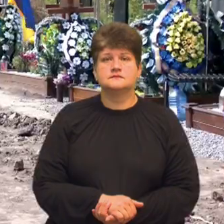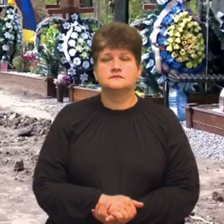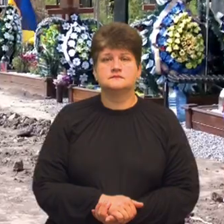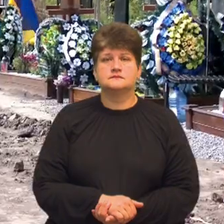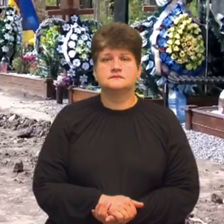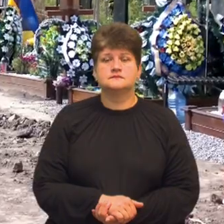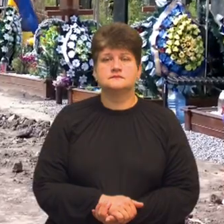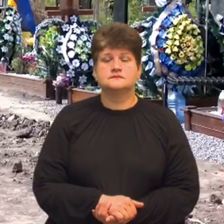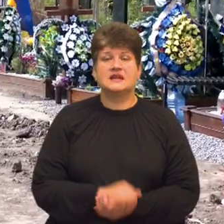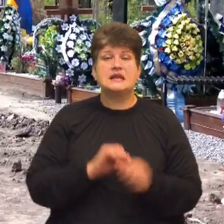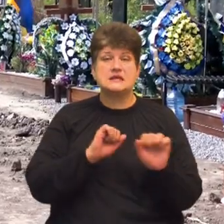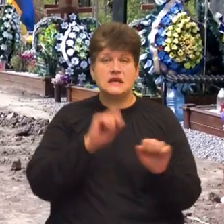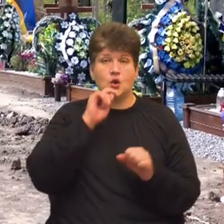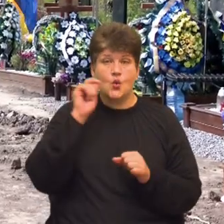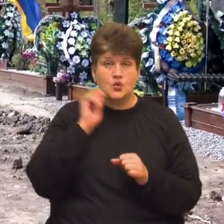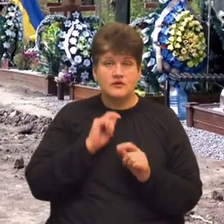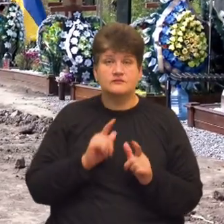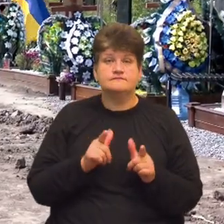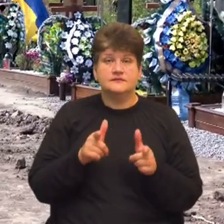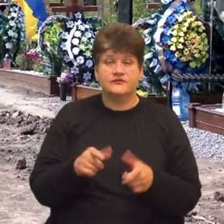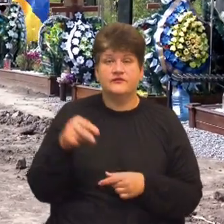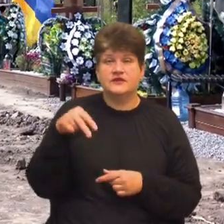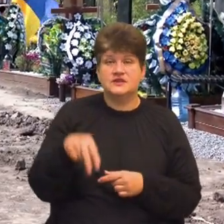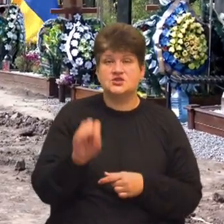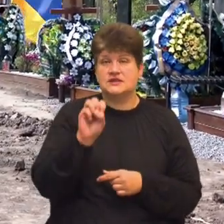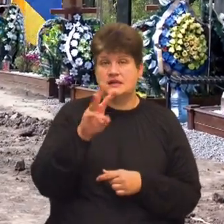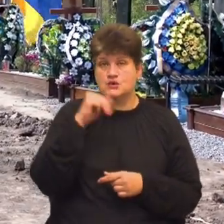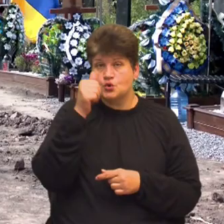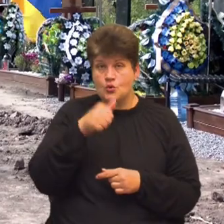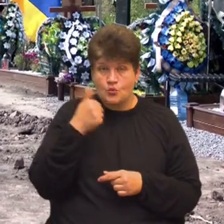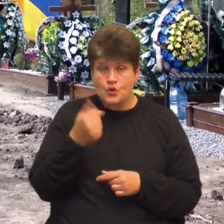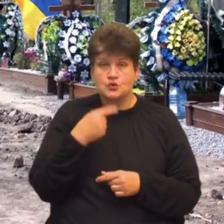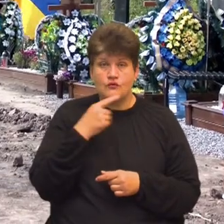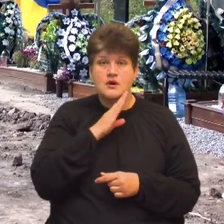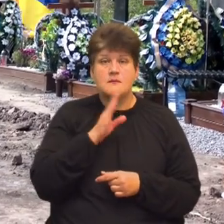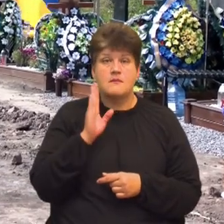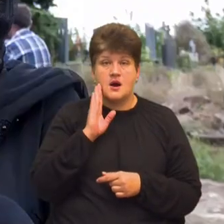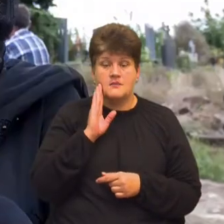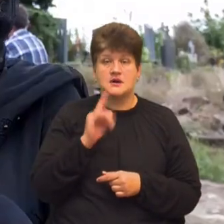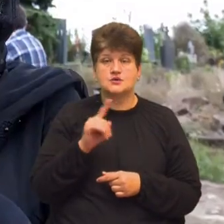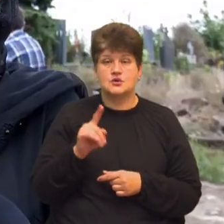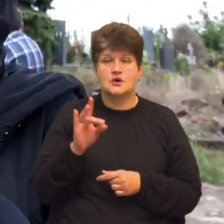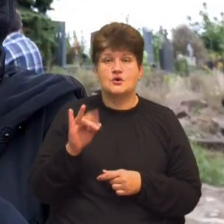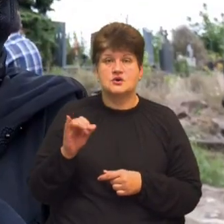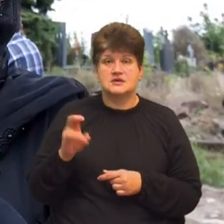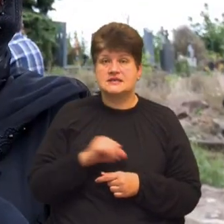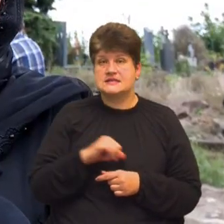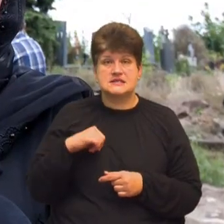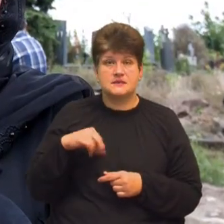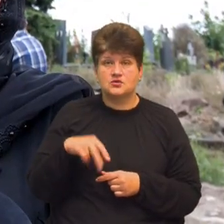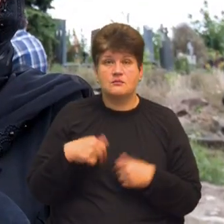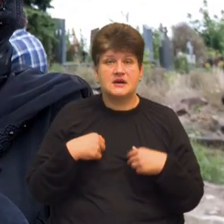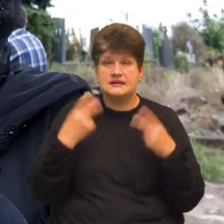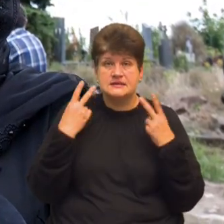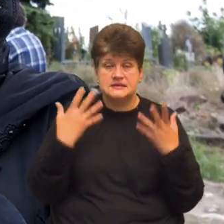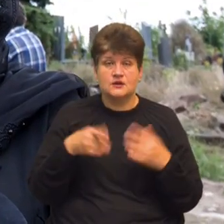На захист України Олександр став ще в 2013 році, каже його мама Зоя Рочняк. Пішов сам, ми навіть не знали, йому вже